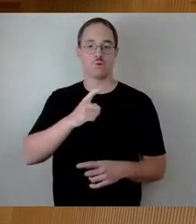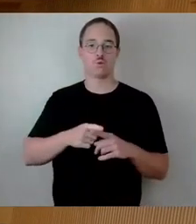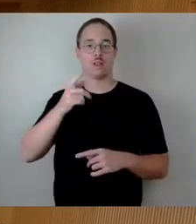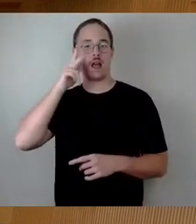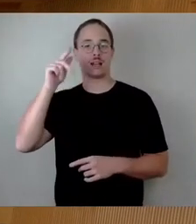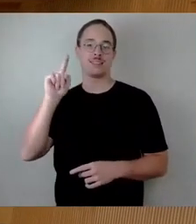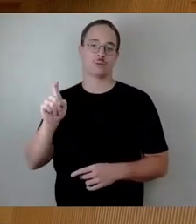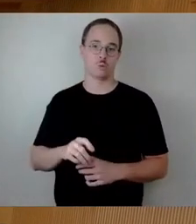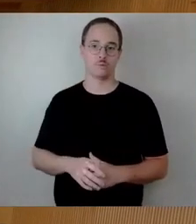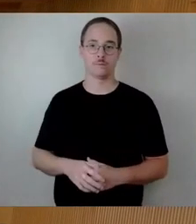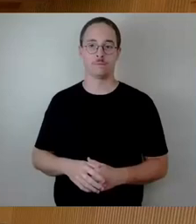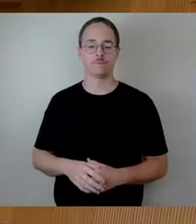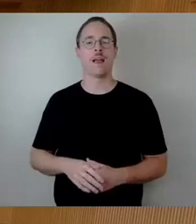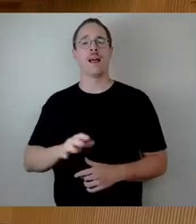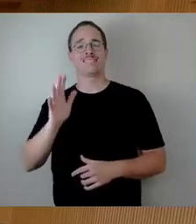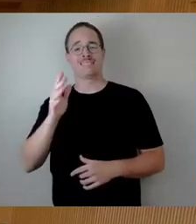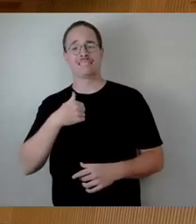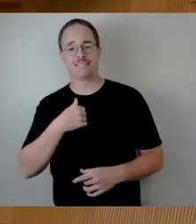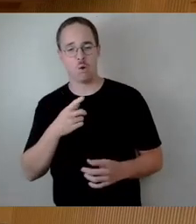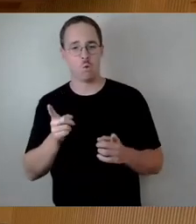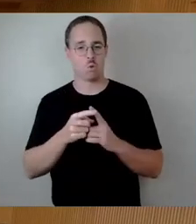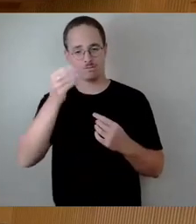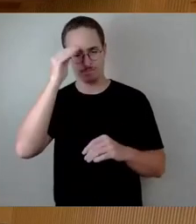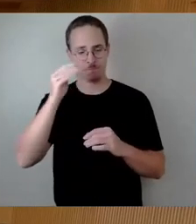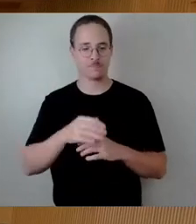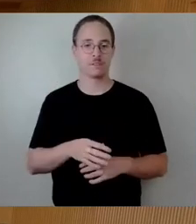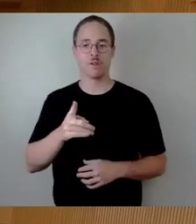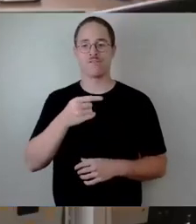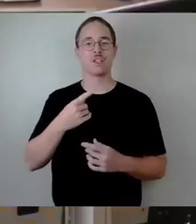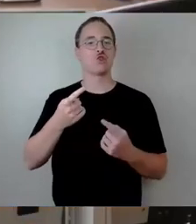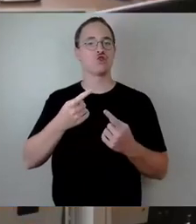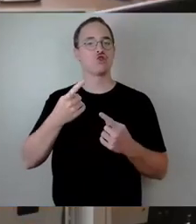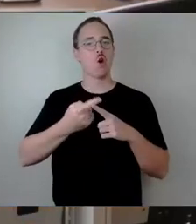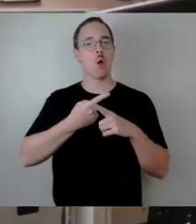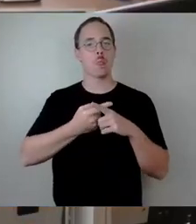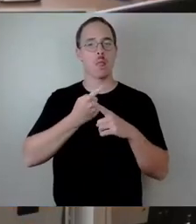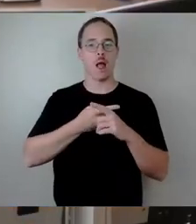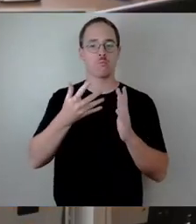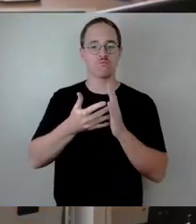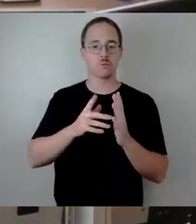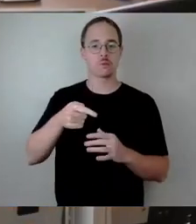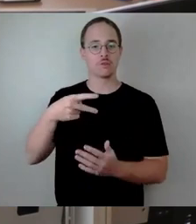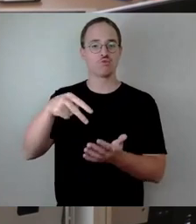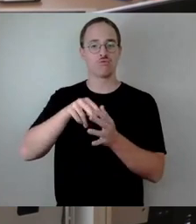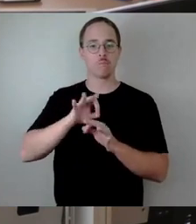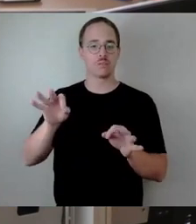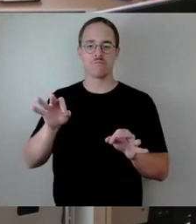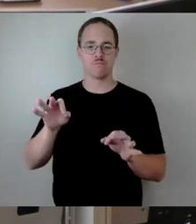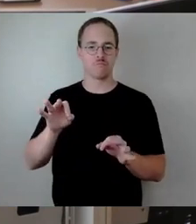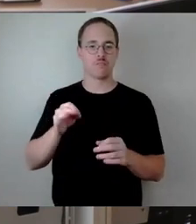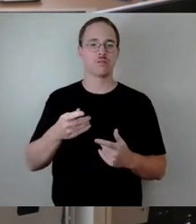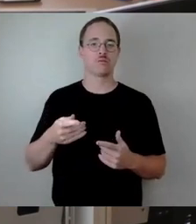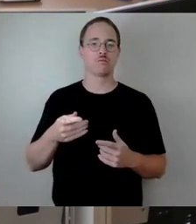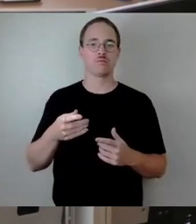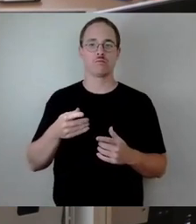der Zustand hat sich nicht verschlechtert nach der Sonderprüfung. Wir hatten ja in dem Zug C immer eine 3,0 gehabt an